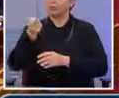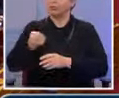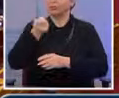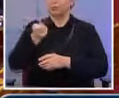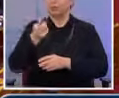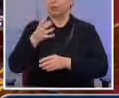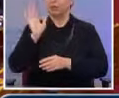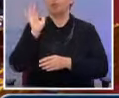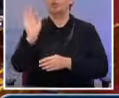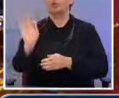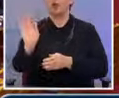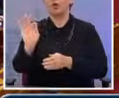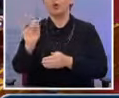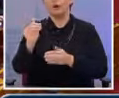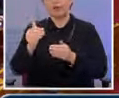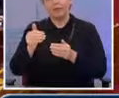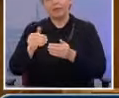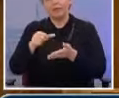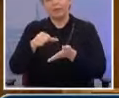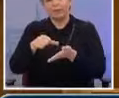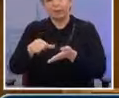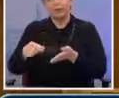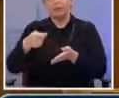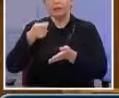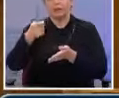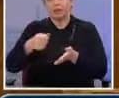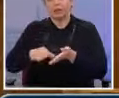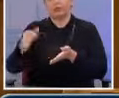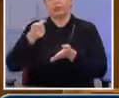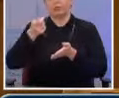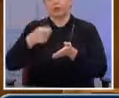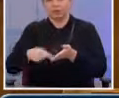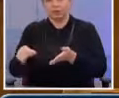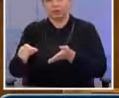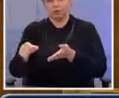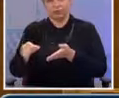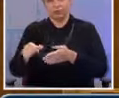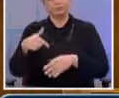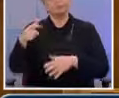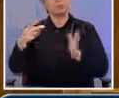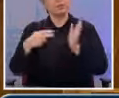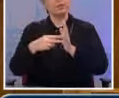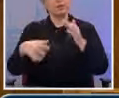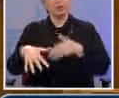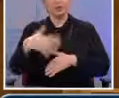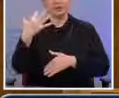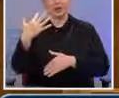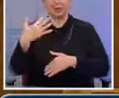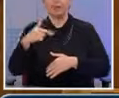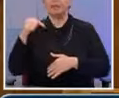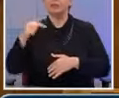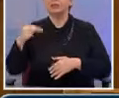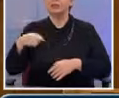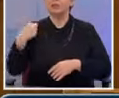Το 2015, η αναπτυξιακή δυναμική αλλά και η δημοσιονομική επίδοση